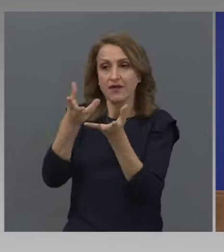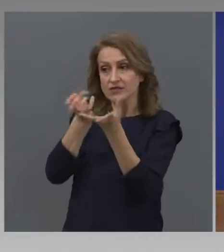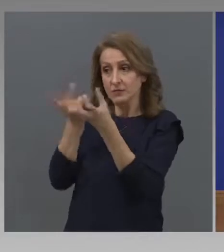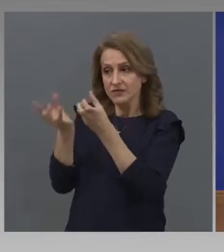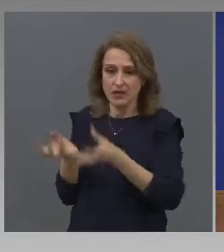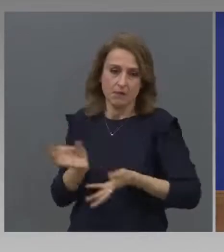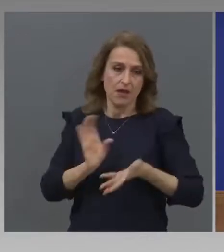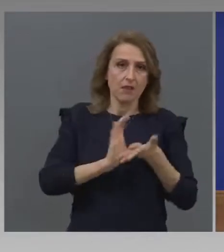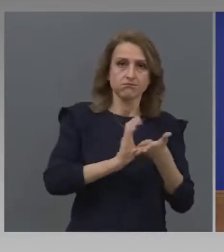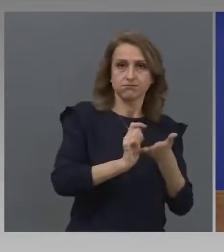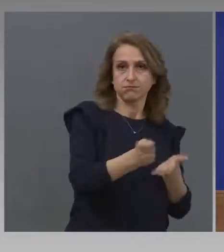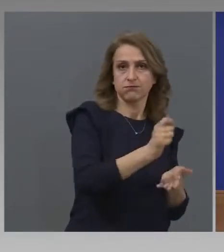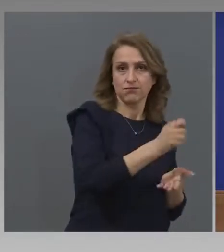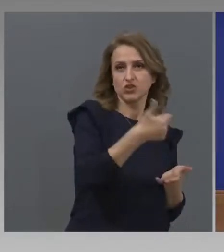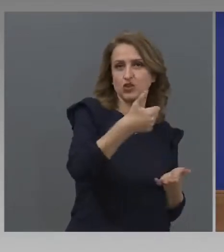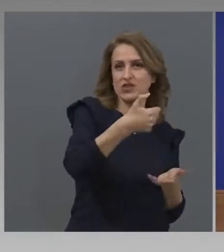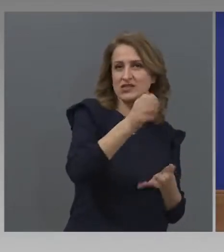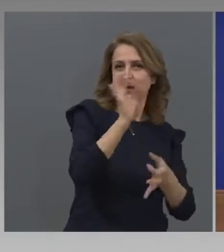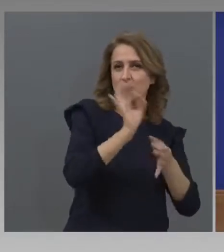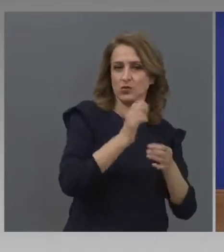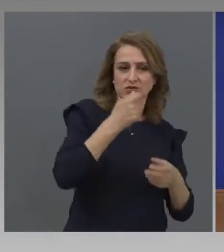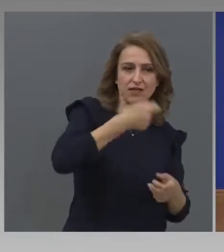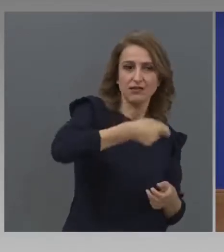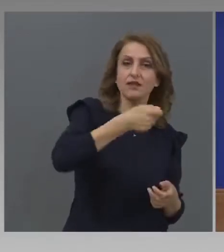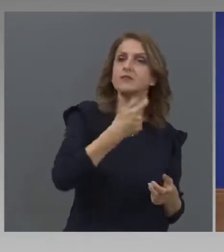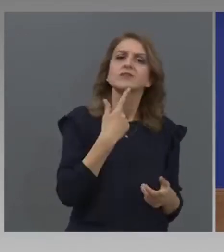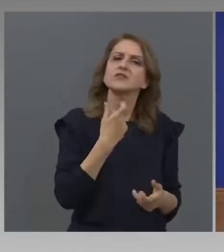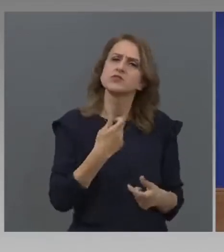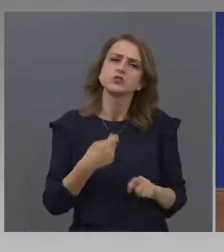И ще ви кажа защо си го позволяваме да го направим това.